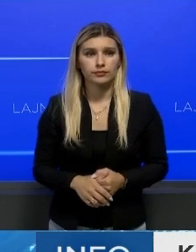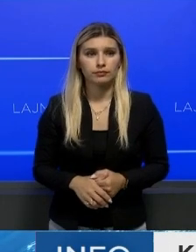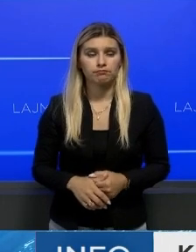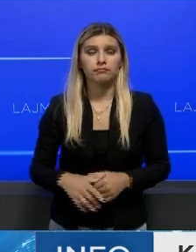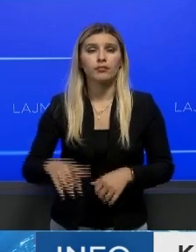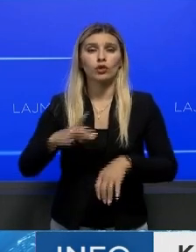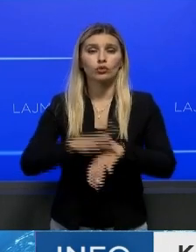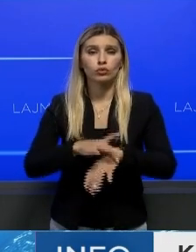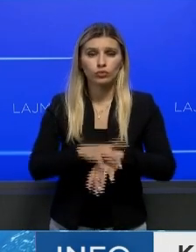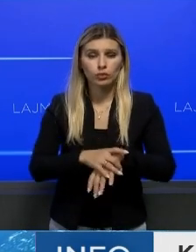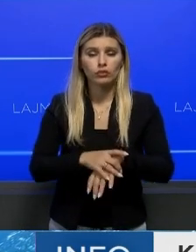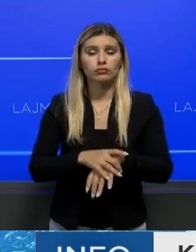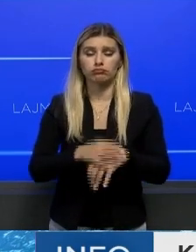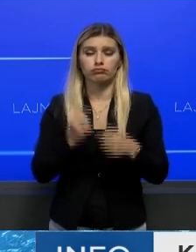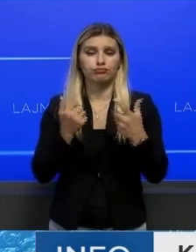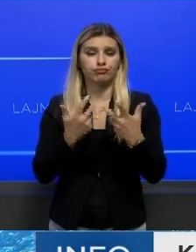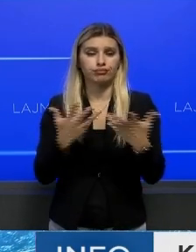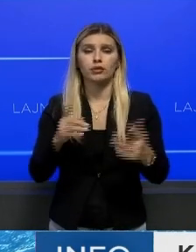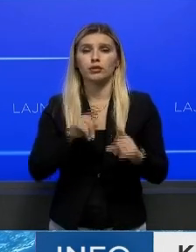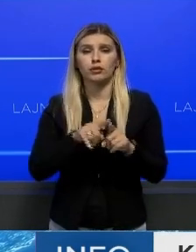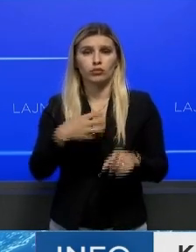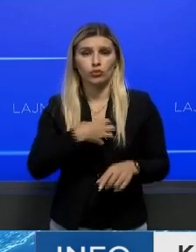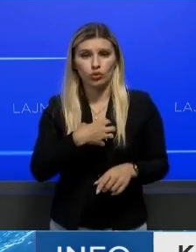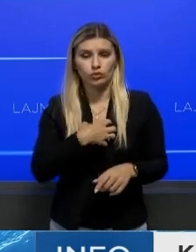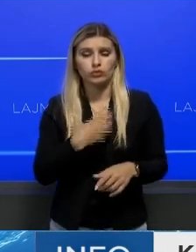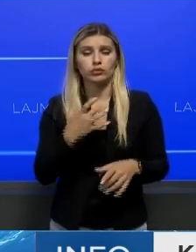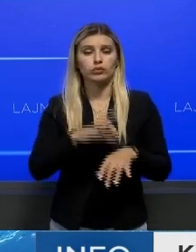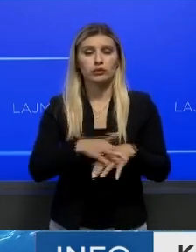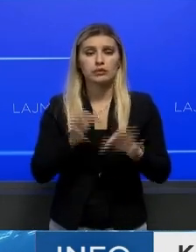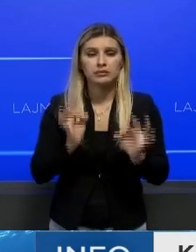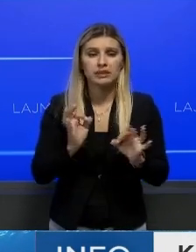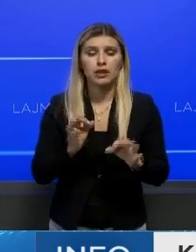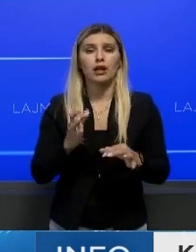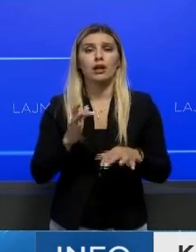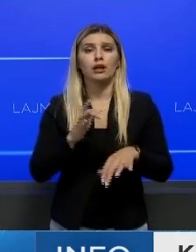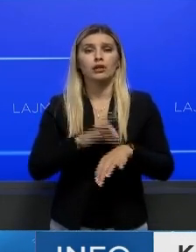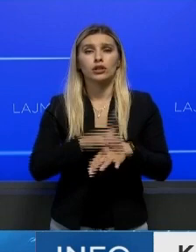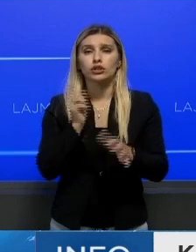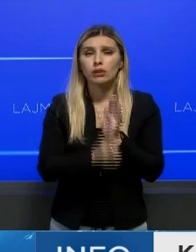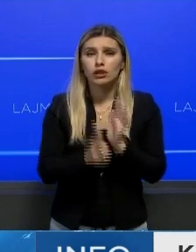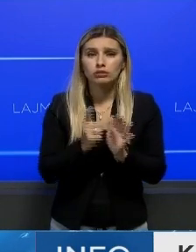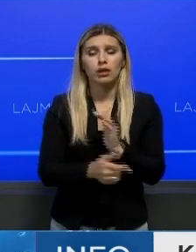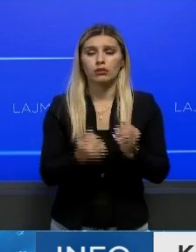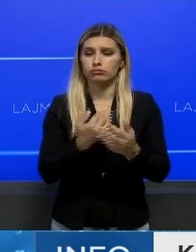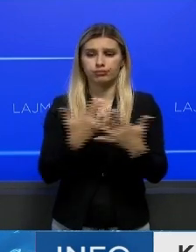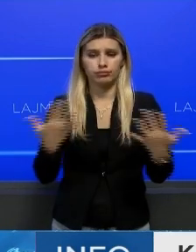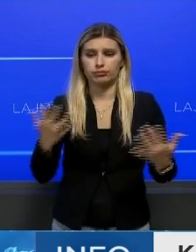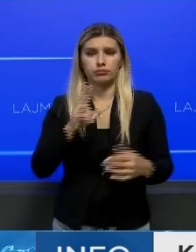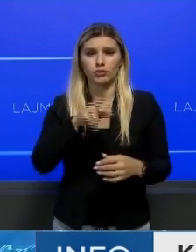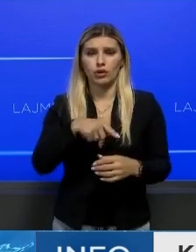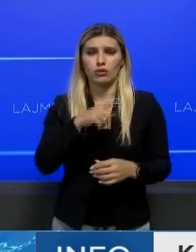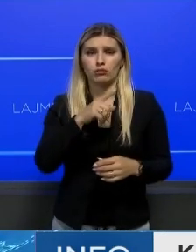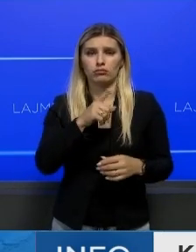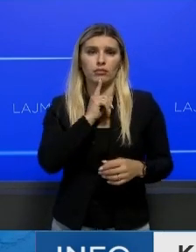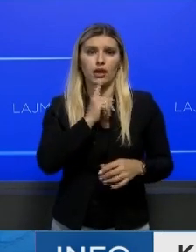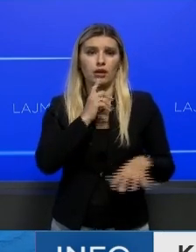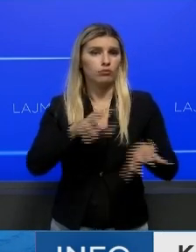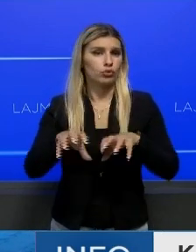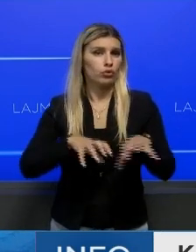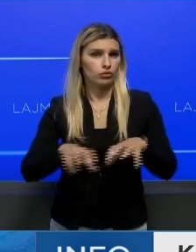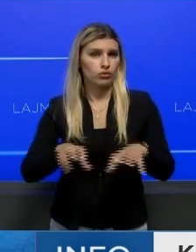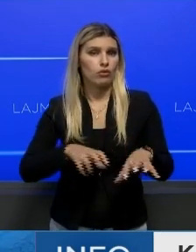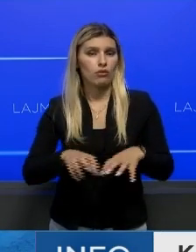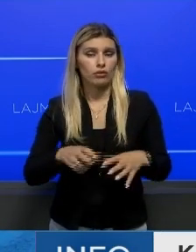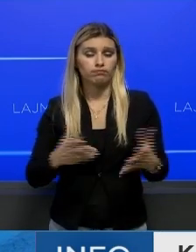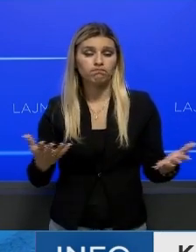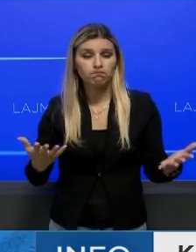Anestiziologët, infektologët, pulmologët, mjekët specialistë të emergjences, pra kemi mungesa në nivell të që ku kësë, fatkecisht